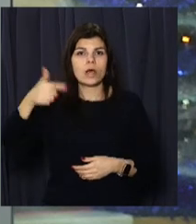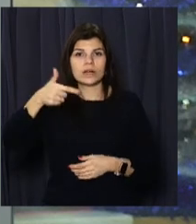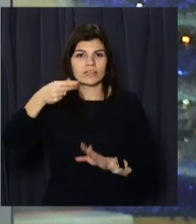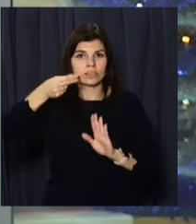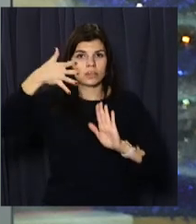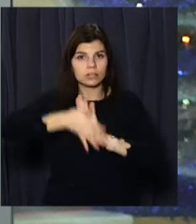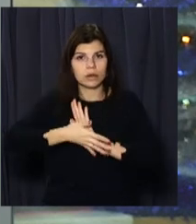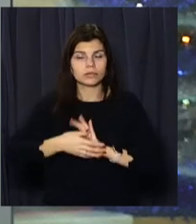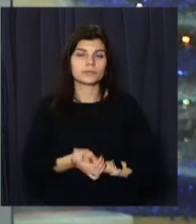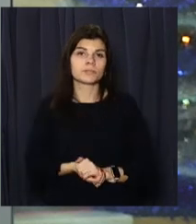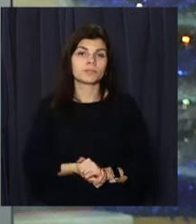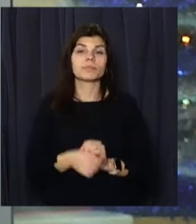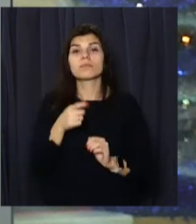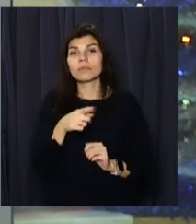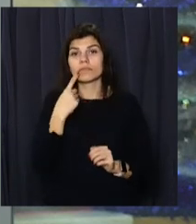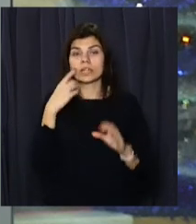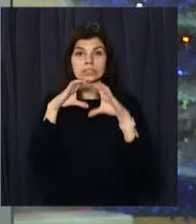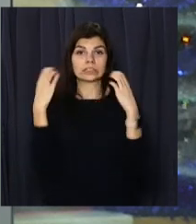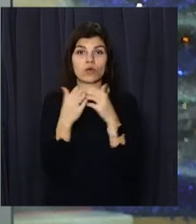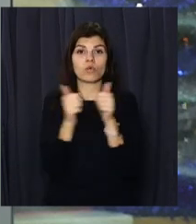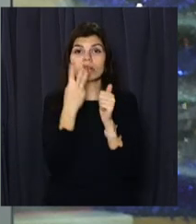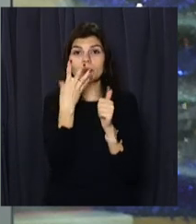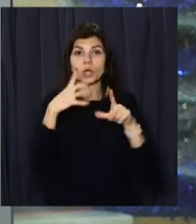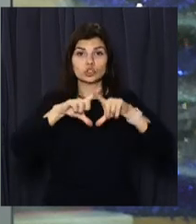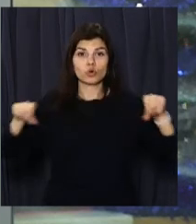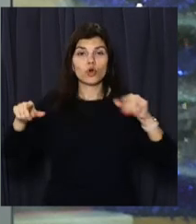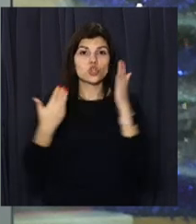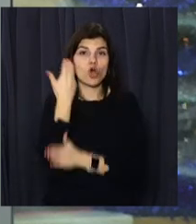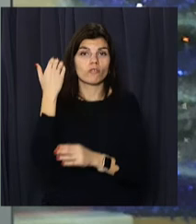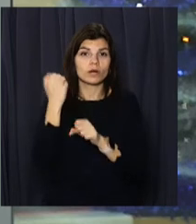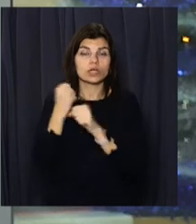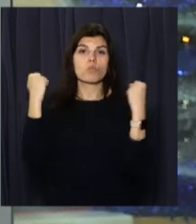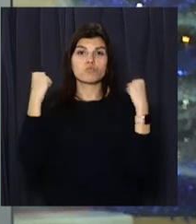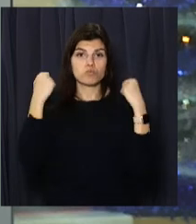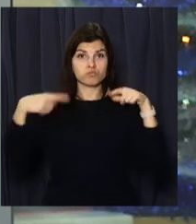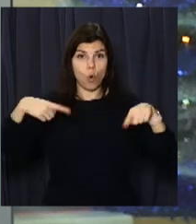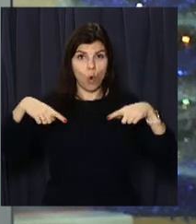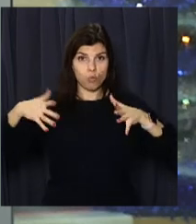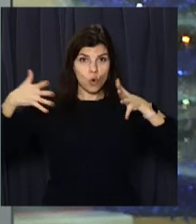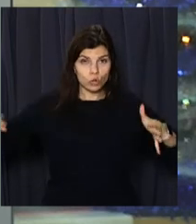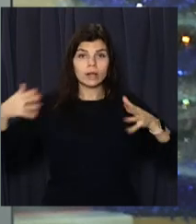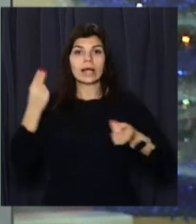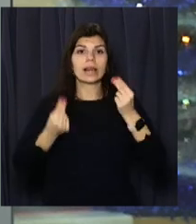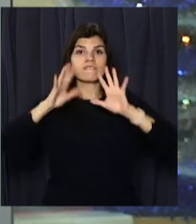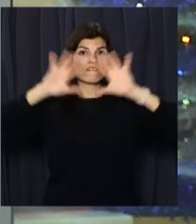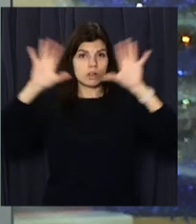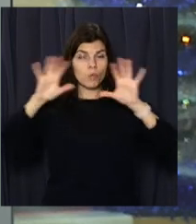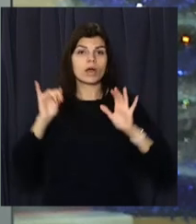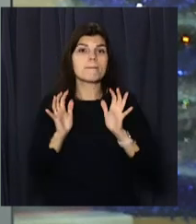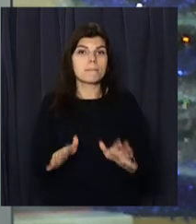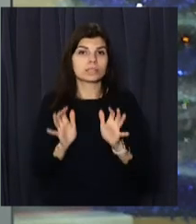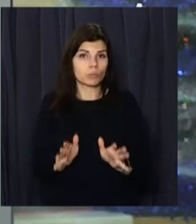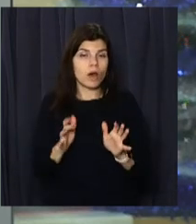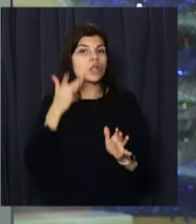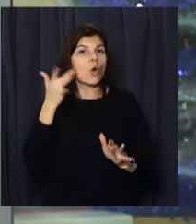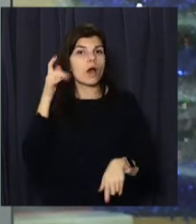стадіон з'явиться незабаром поблизу 35-ї школи Дніпра. Там будуть велике футбольне поле, майданчики для гри у волейбол і баскетбол,